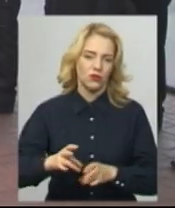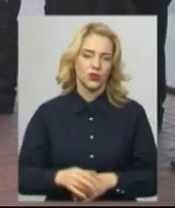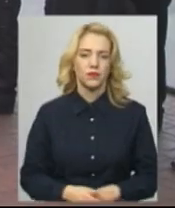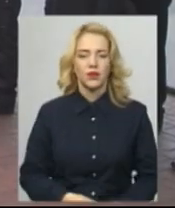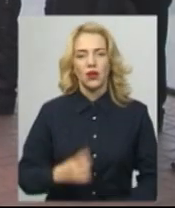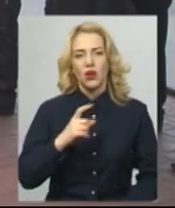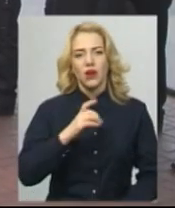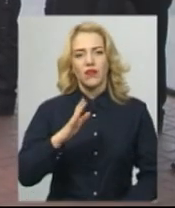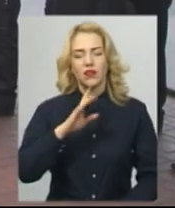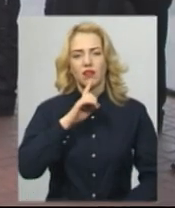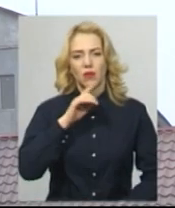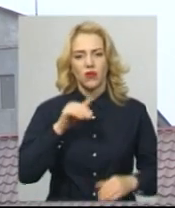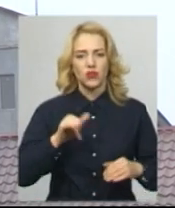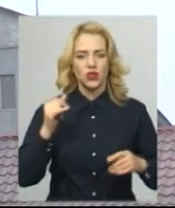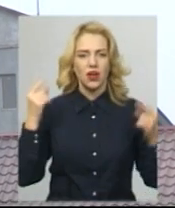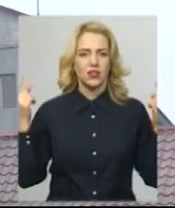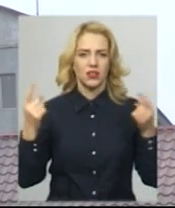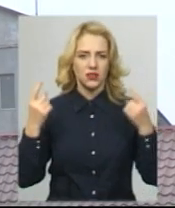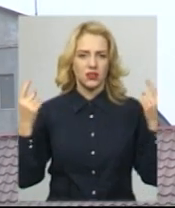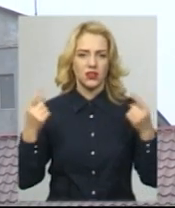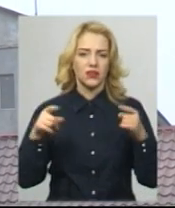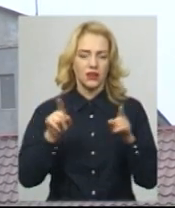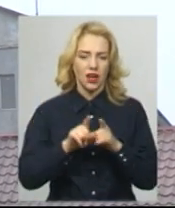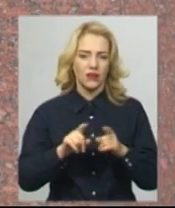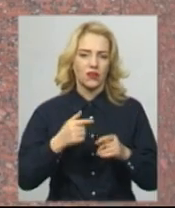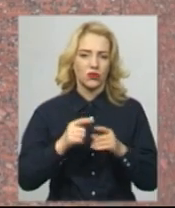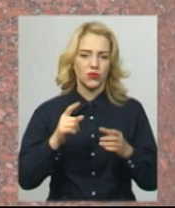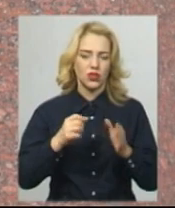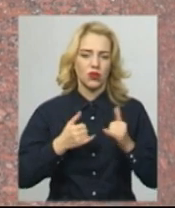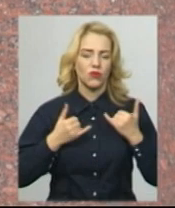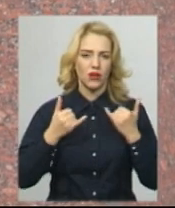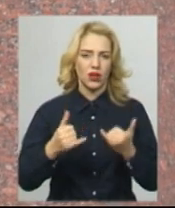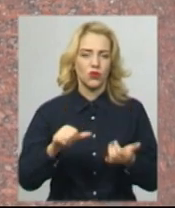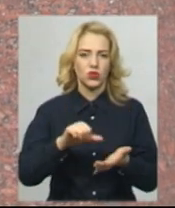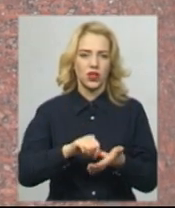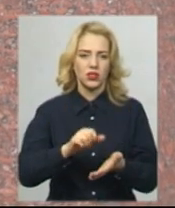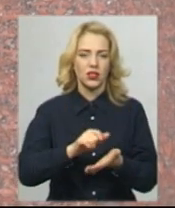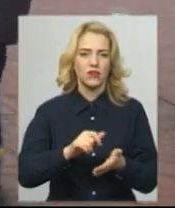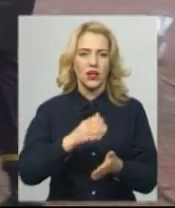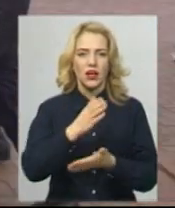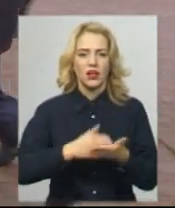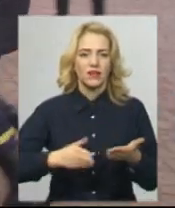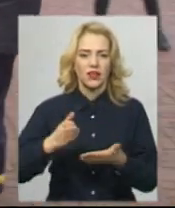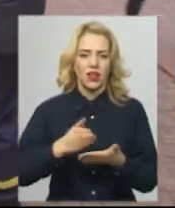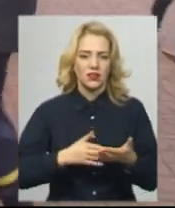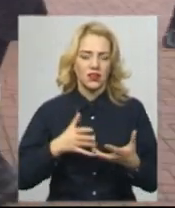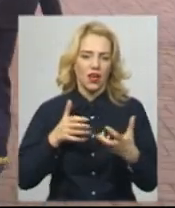Хвилина мовчання та звук сирен пожежних авто. Так у Хмельницькому вшанували учасників ліквідації аварії на Чорнобильській АЕС.